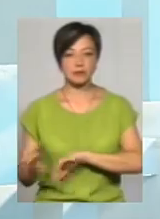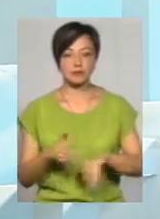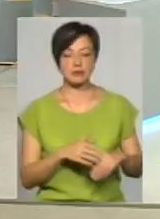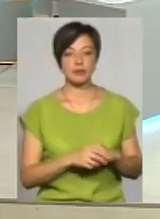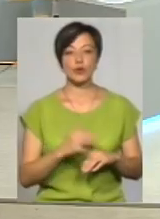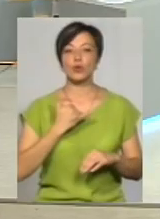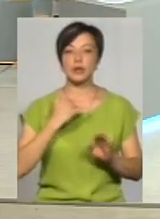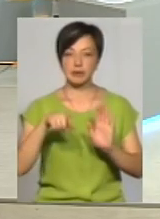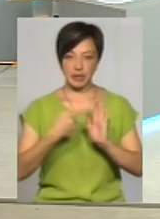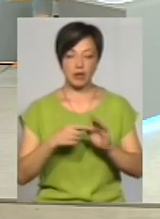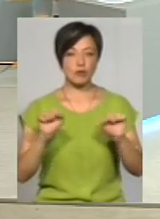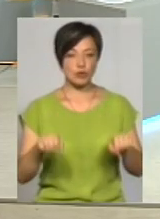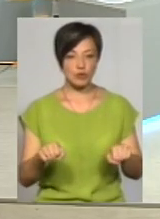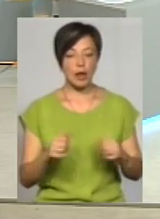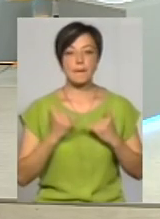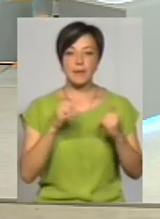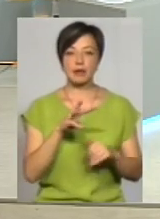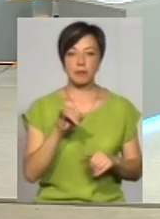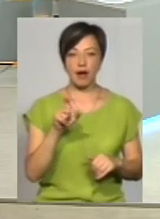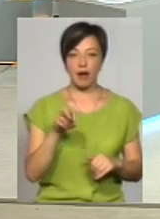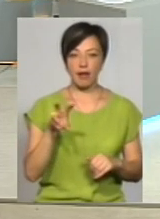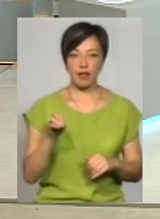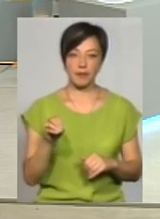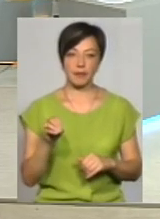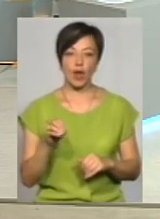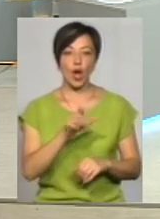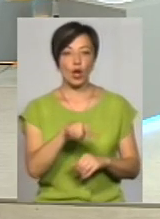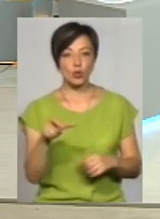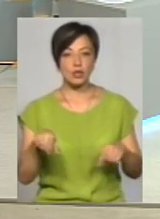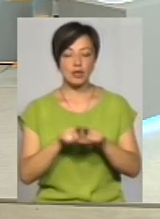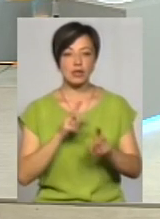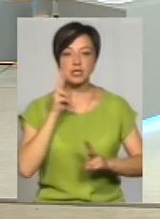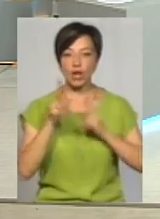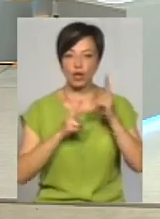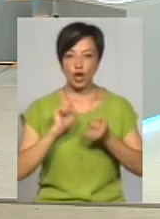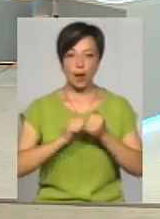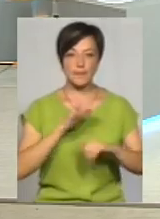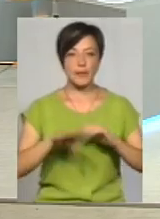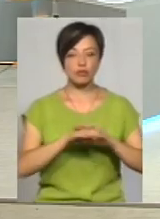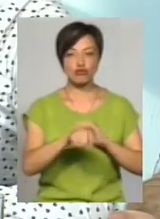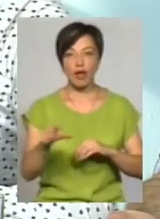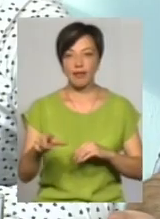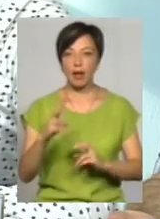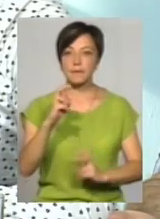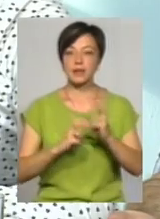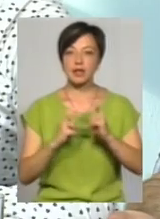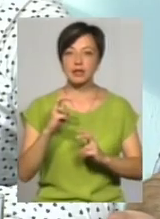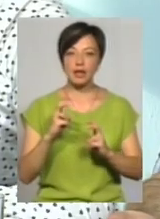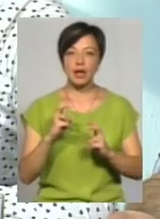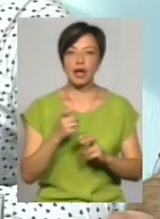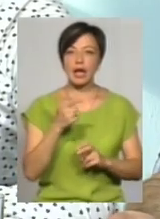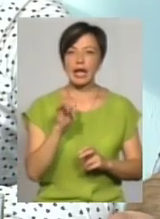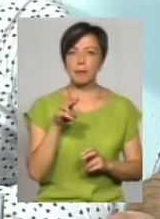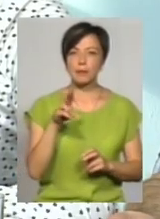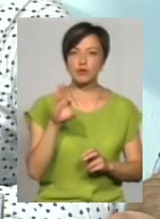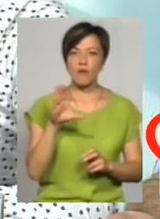Тоді у мене запитання, да, можна? Пане Михайло, люди також жаліються, камінчани, на підприємство гіпсовик, навчато там